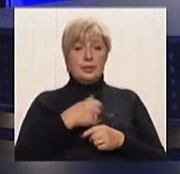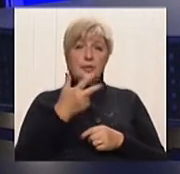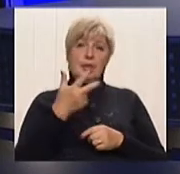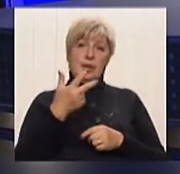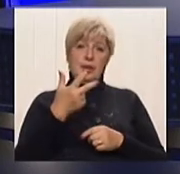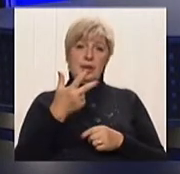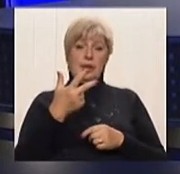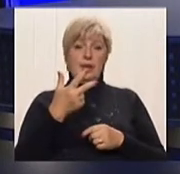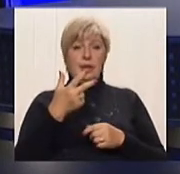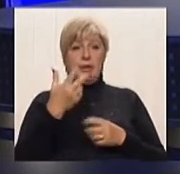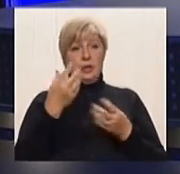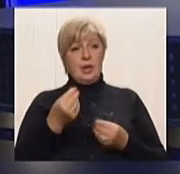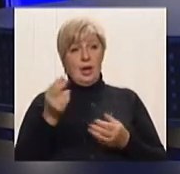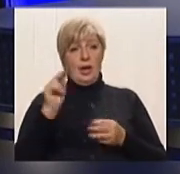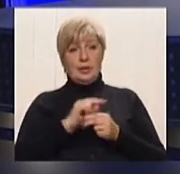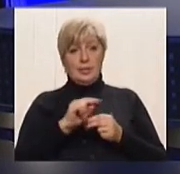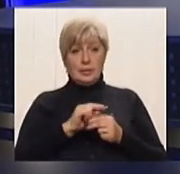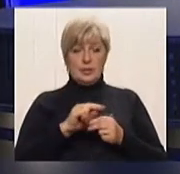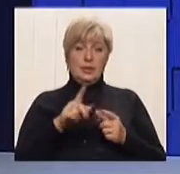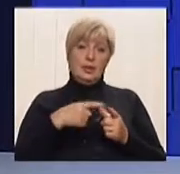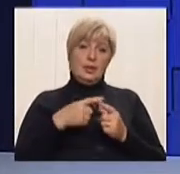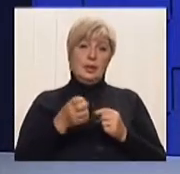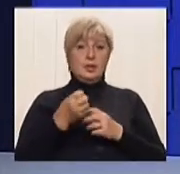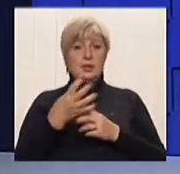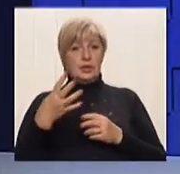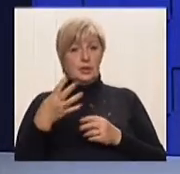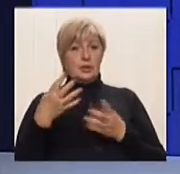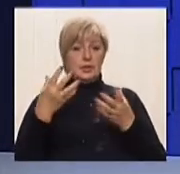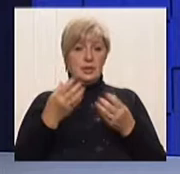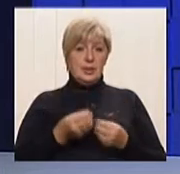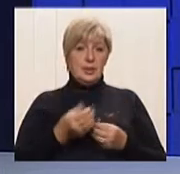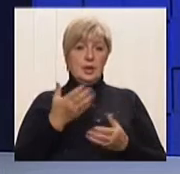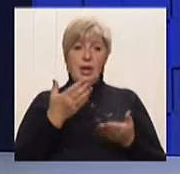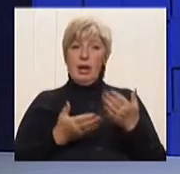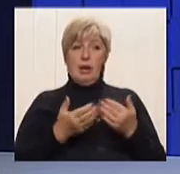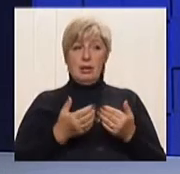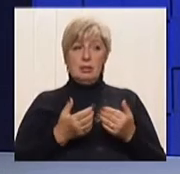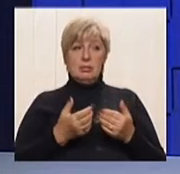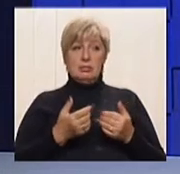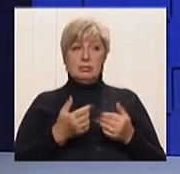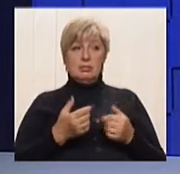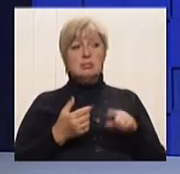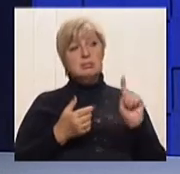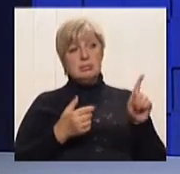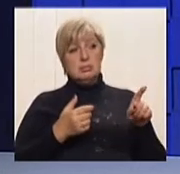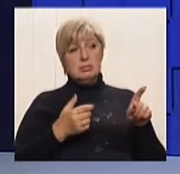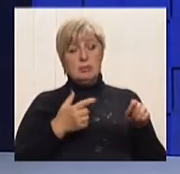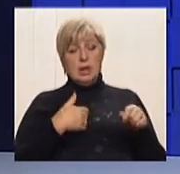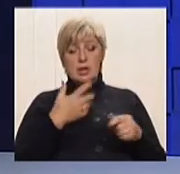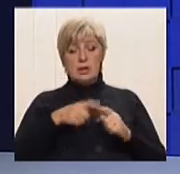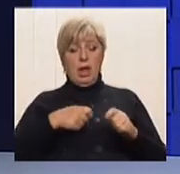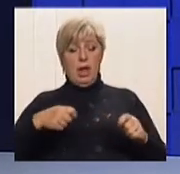14, особливо, якщо ви в заявлении укажете, що якщо немає, то буде у вас пеня буде йти, а